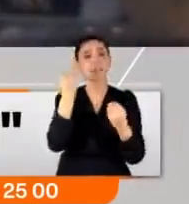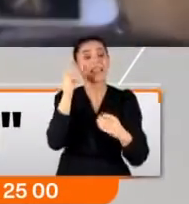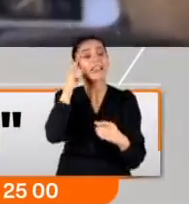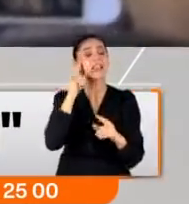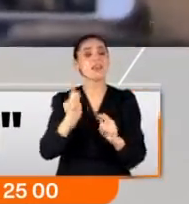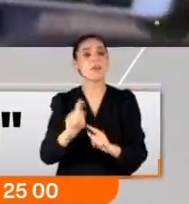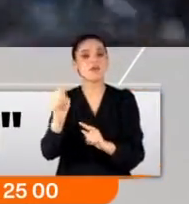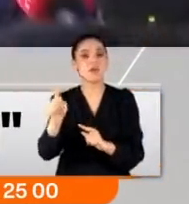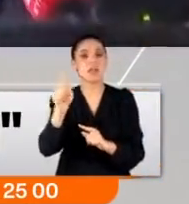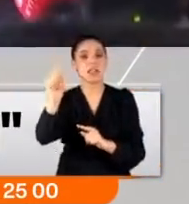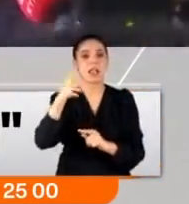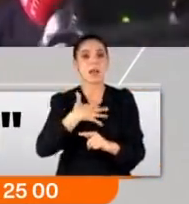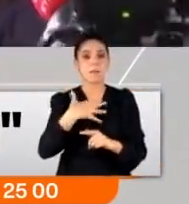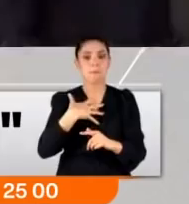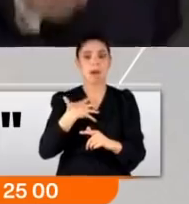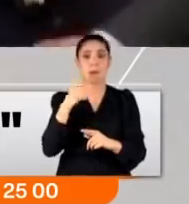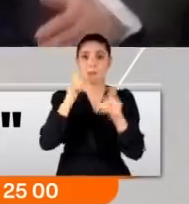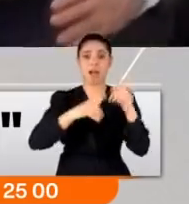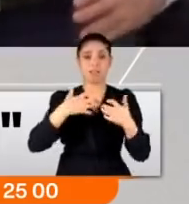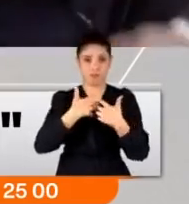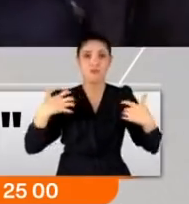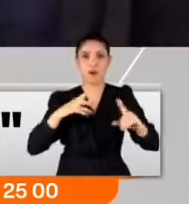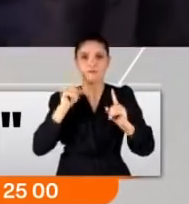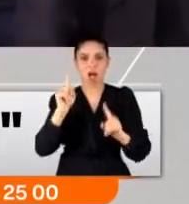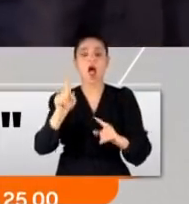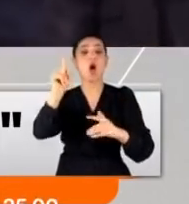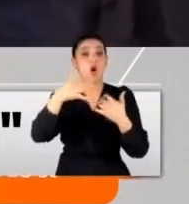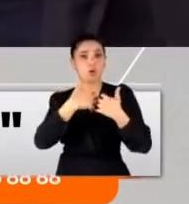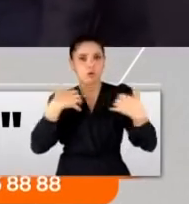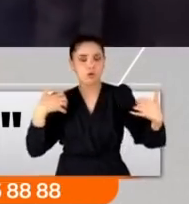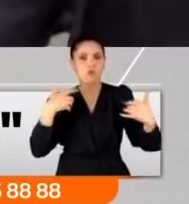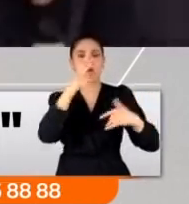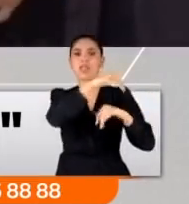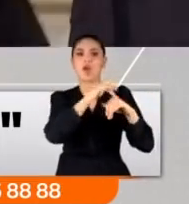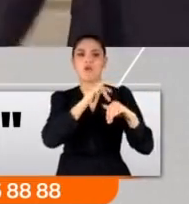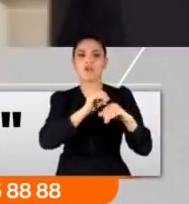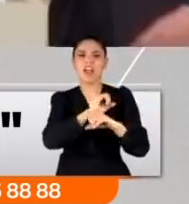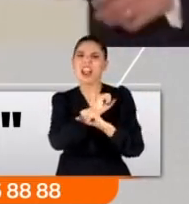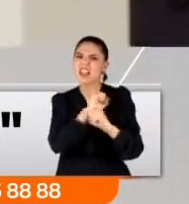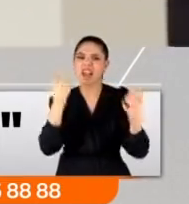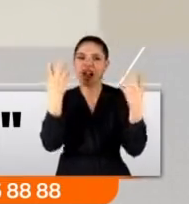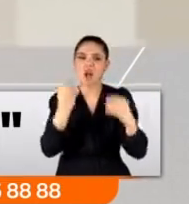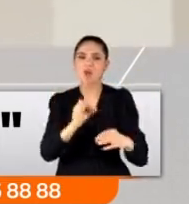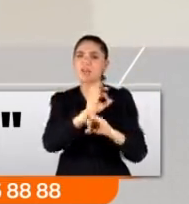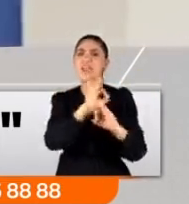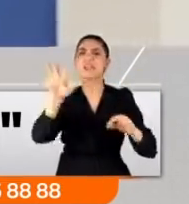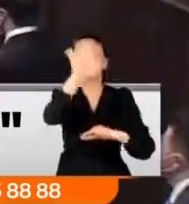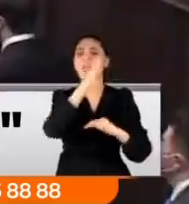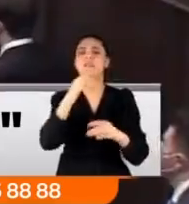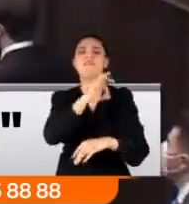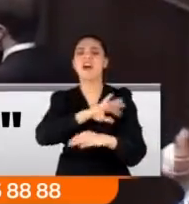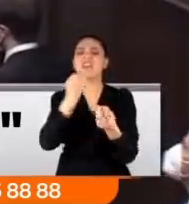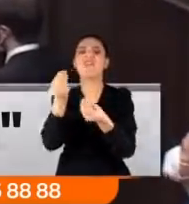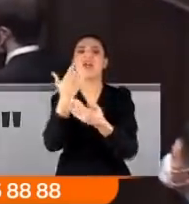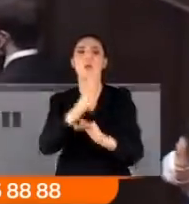sen bazı dağlara güveniyorsun. O güvendiğin dağlara kar yağdı kar. Hiçbirinden sana fayda gelmez.